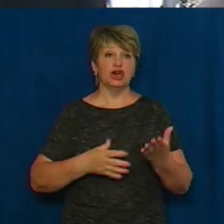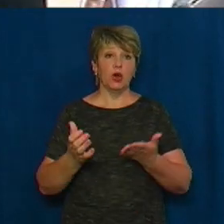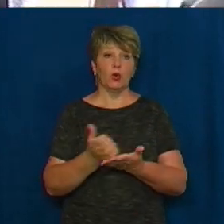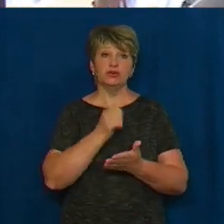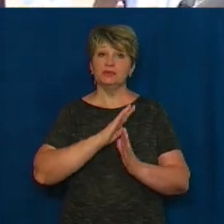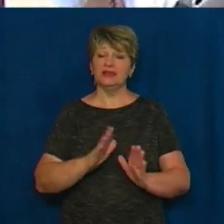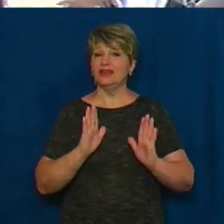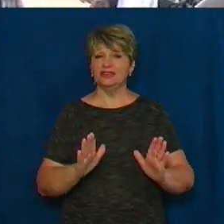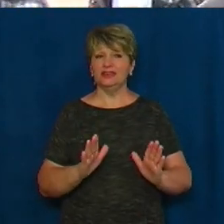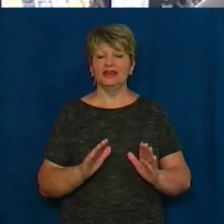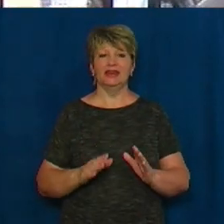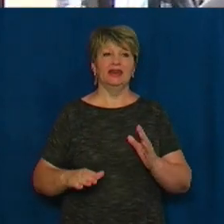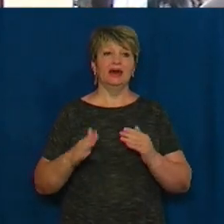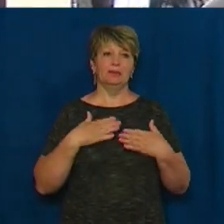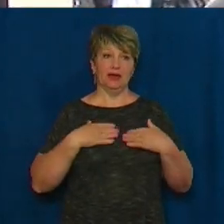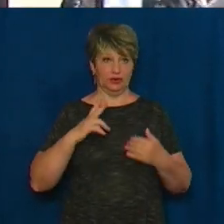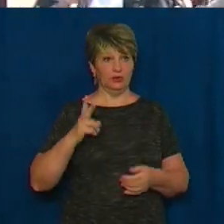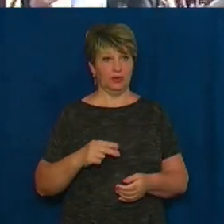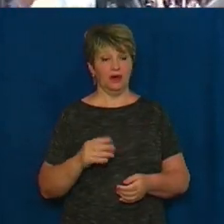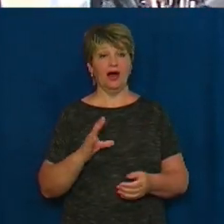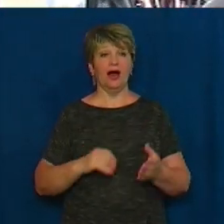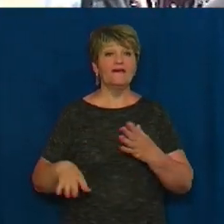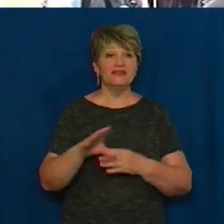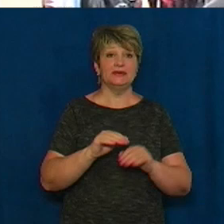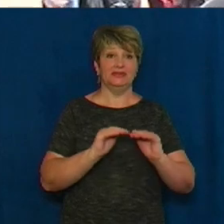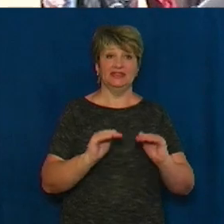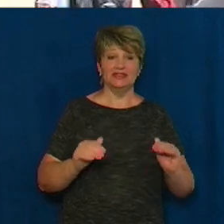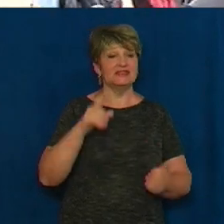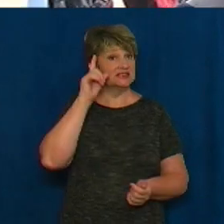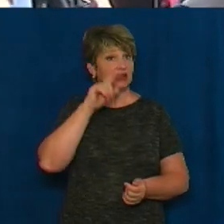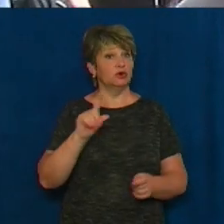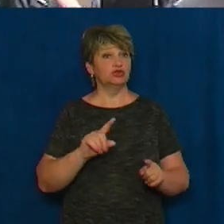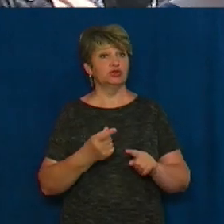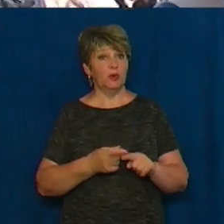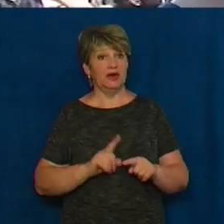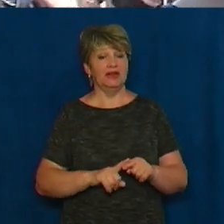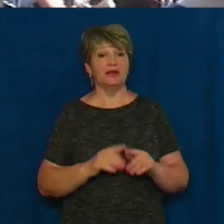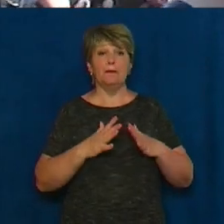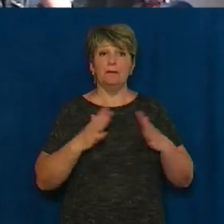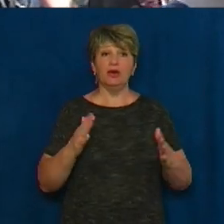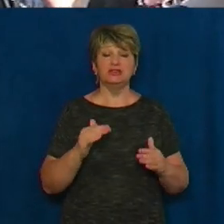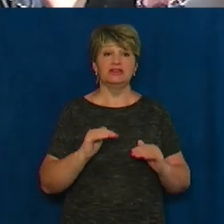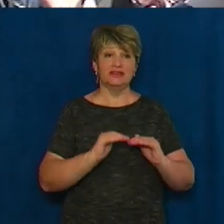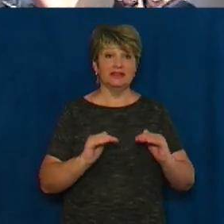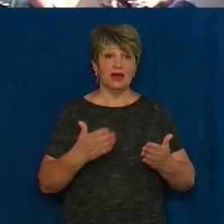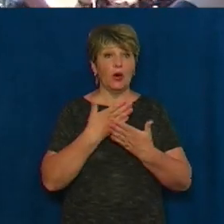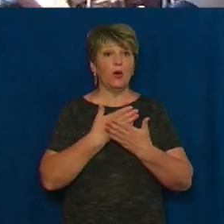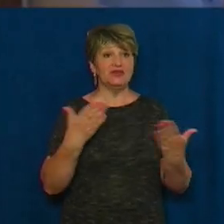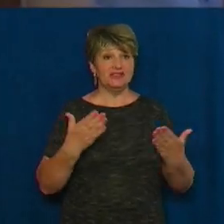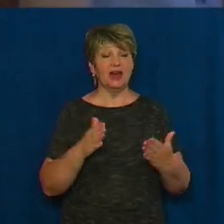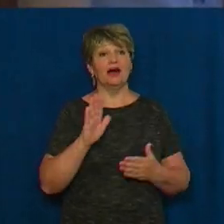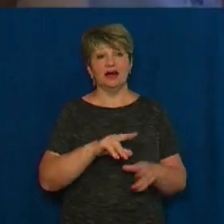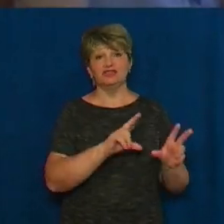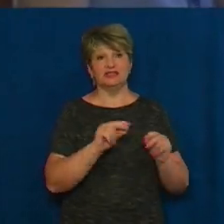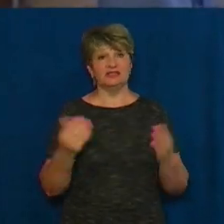дитині, а й всім діткам. Я знаю, що це ЗНО у більшості дітей останнє, яка їм щастить в житті.